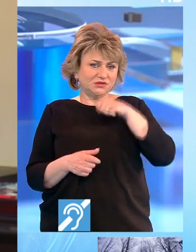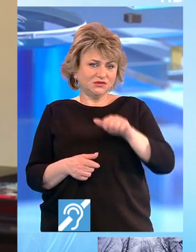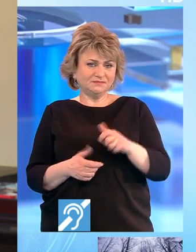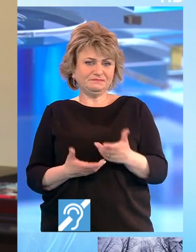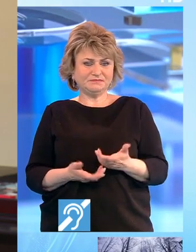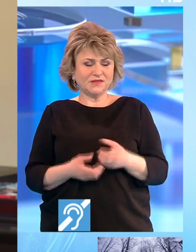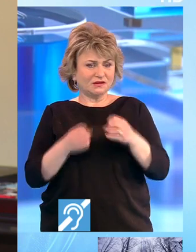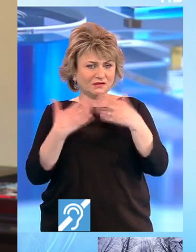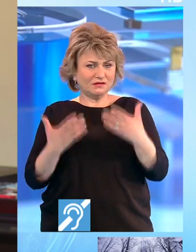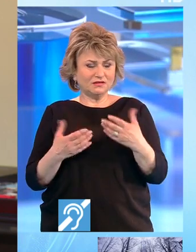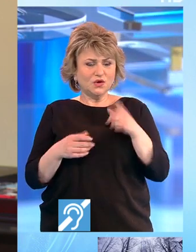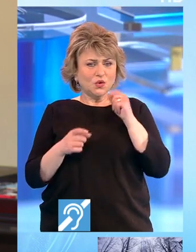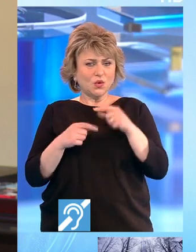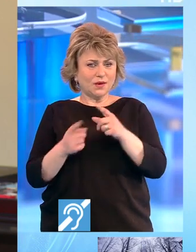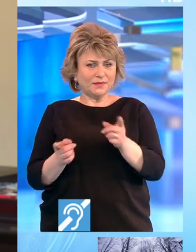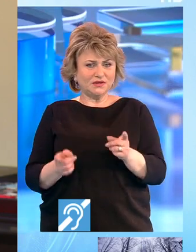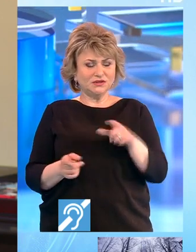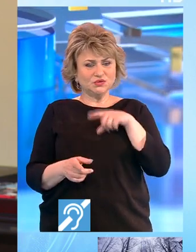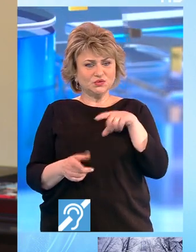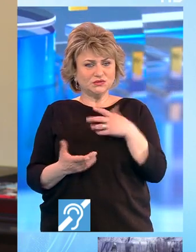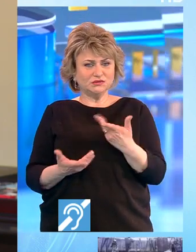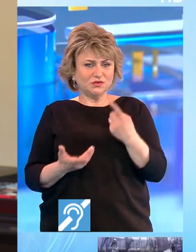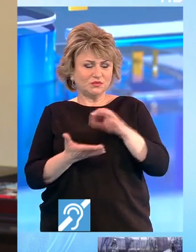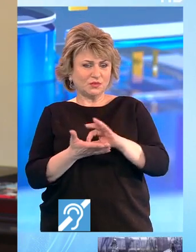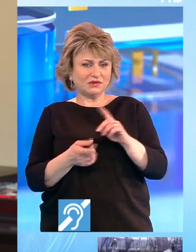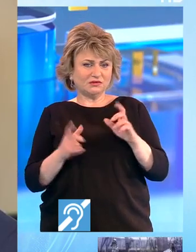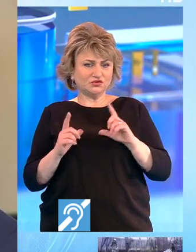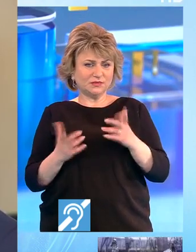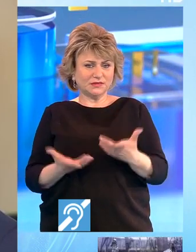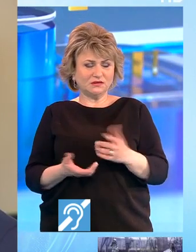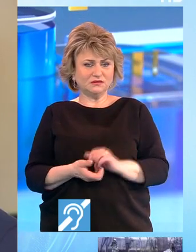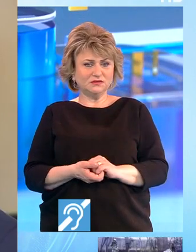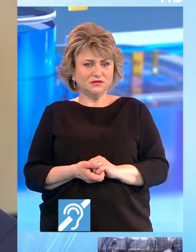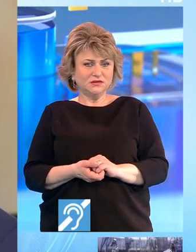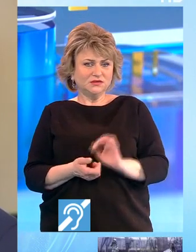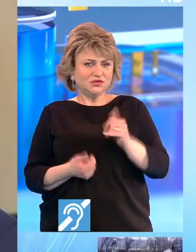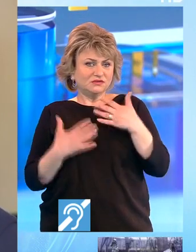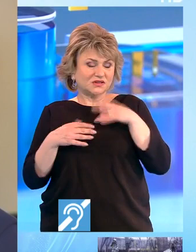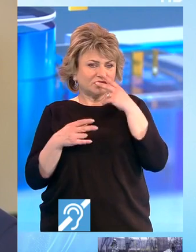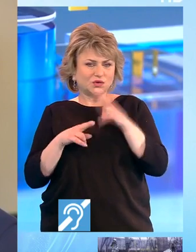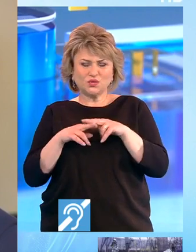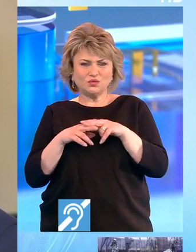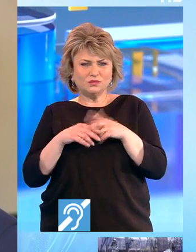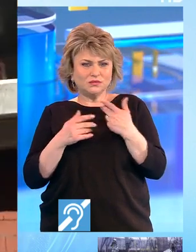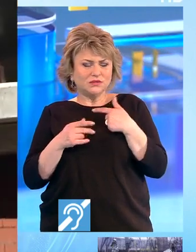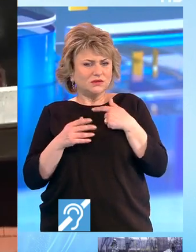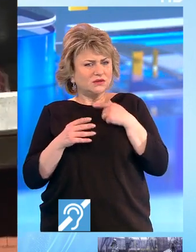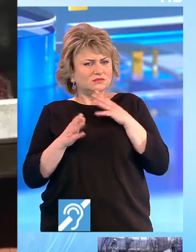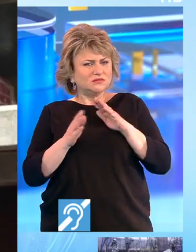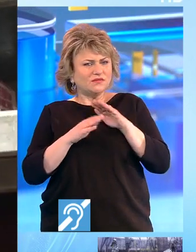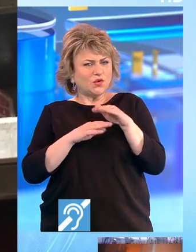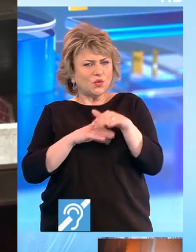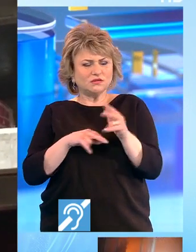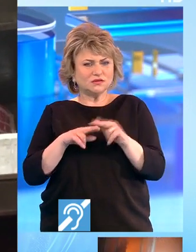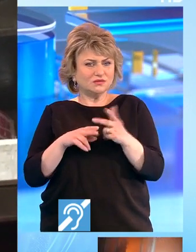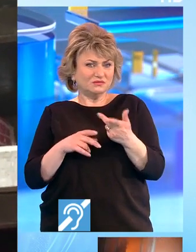românii, practic, sunt într-un moment de așteptare. Mulți așteaptă să vadă cum va evolua piața. În momentul și